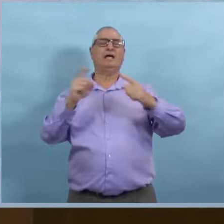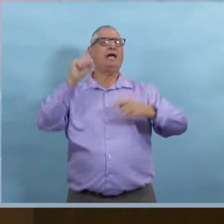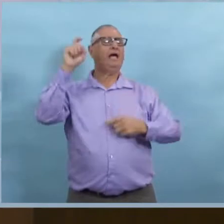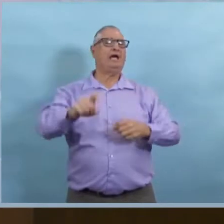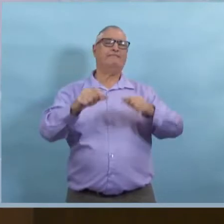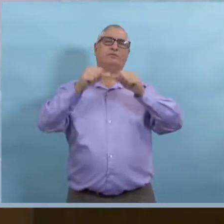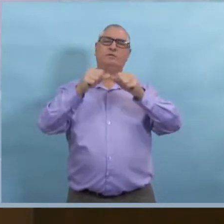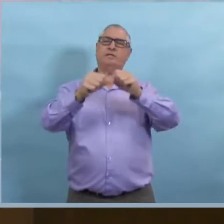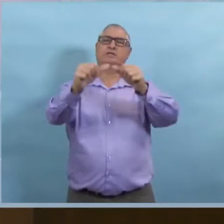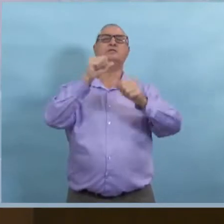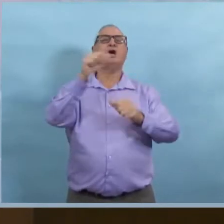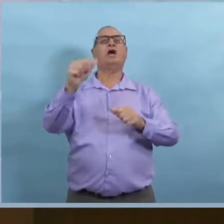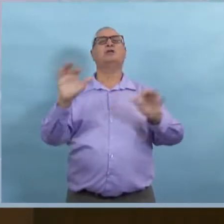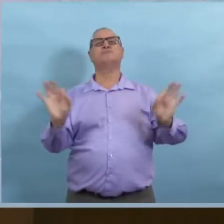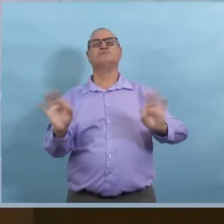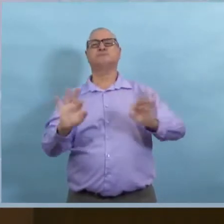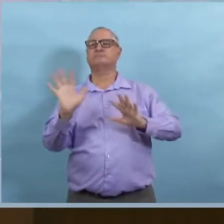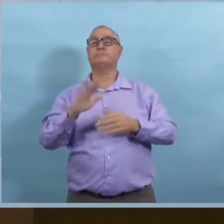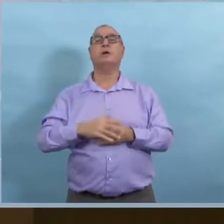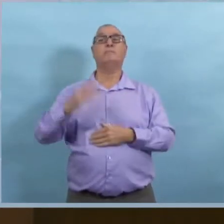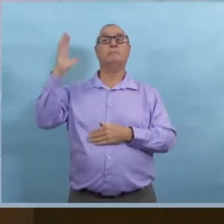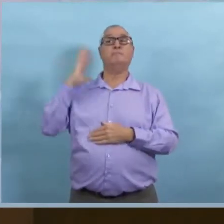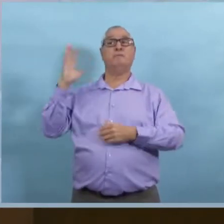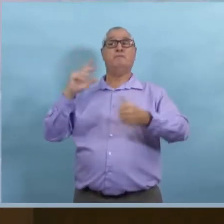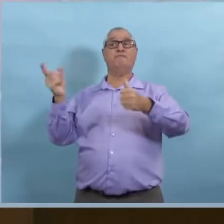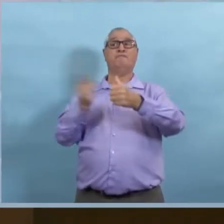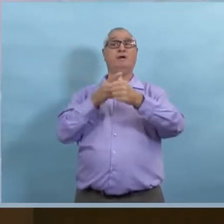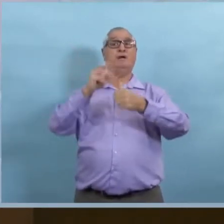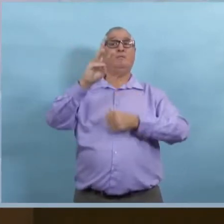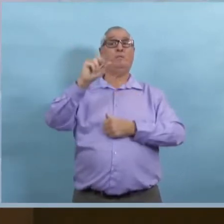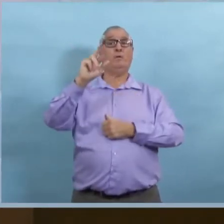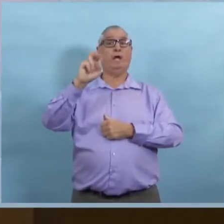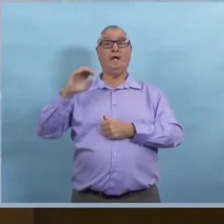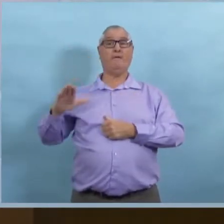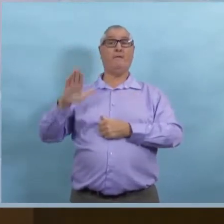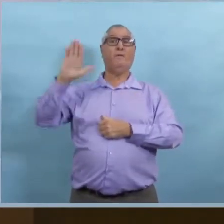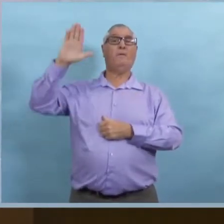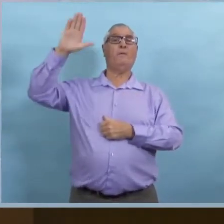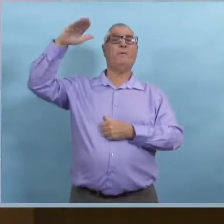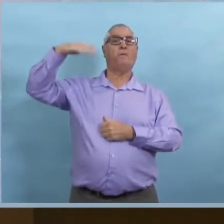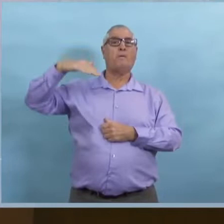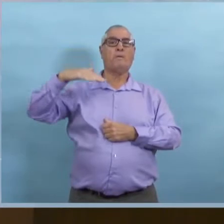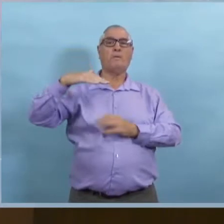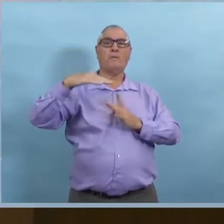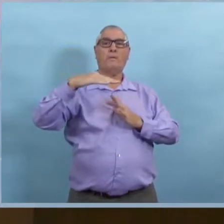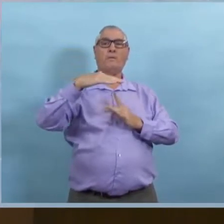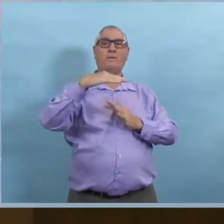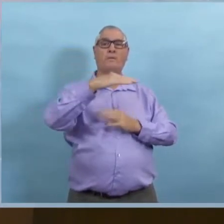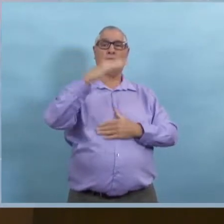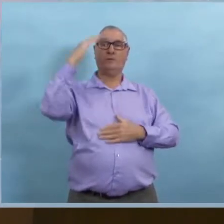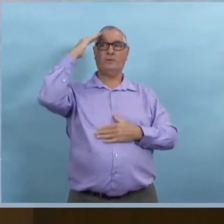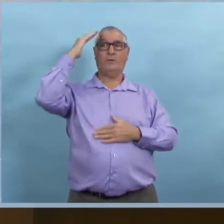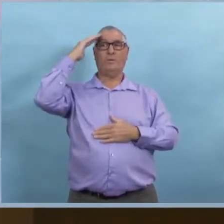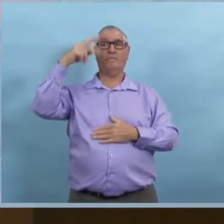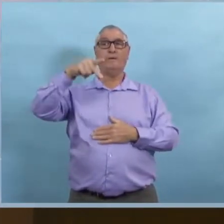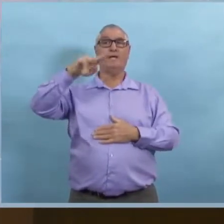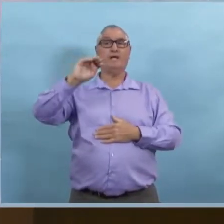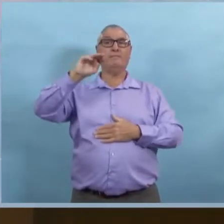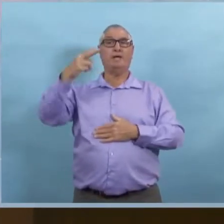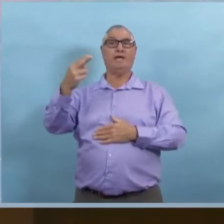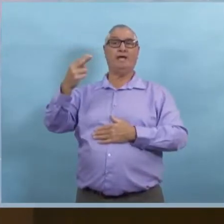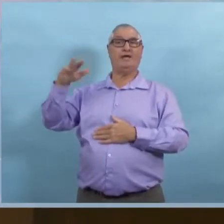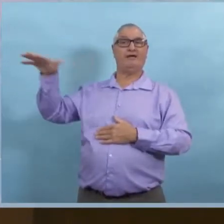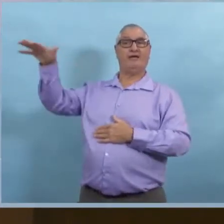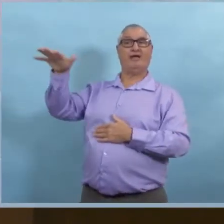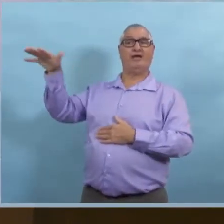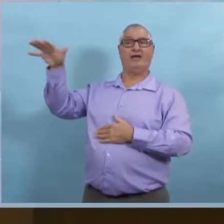peut rapidement changer la tendance. On l'a déjà vu lors de la première vague. On l'a vu dans la région de Perry Mountain. On voit qu'on peut faire ce